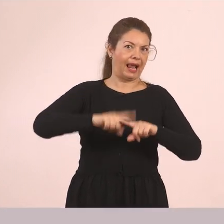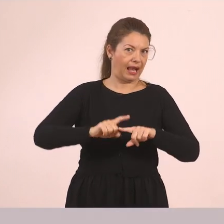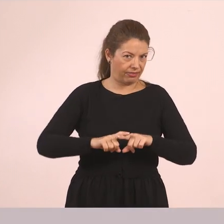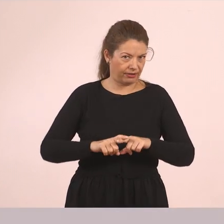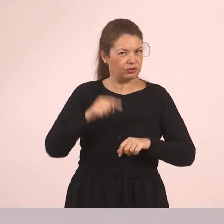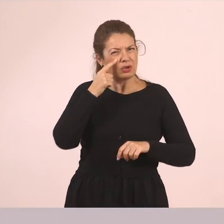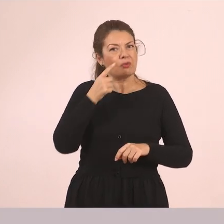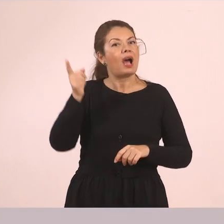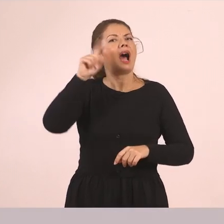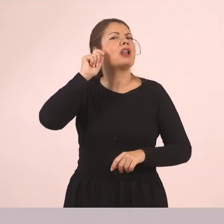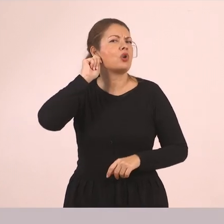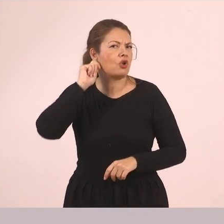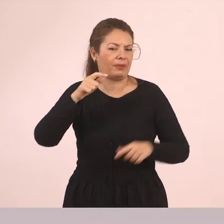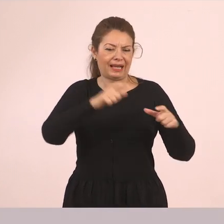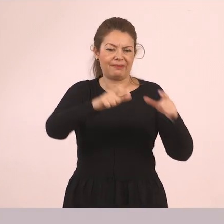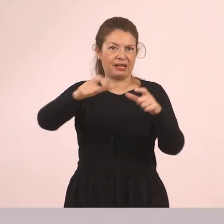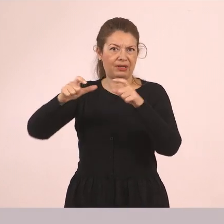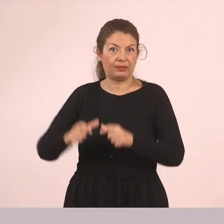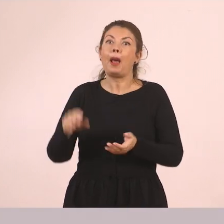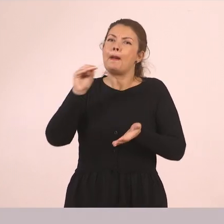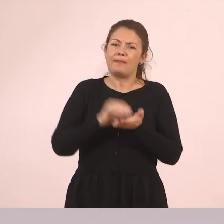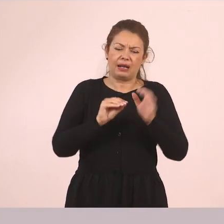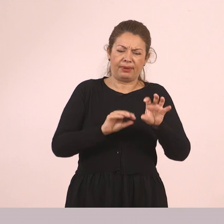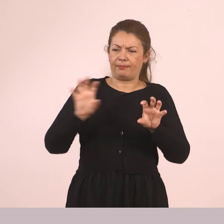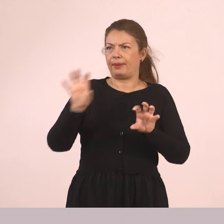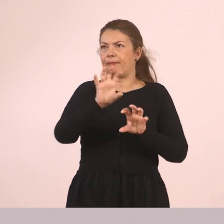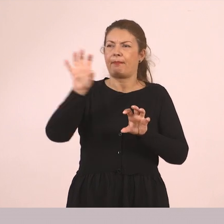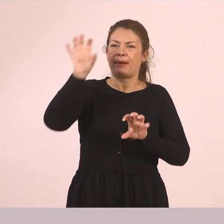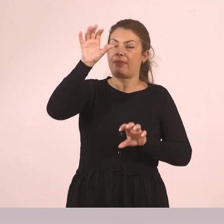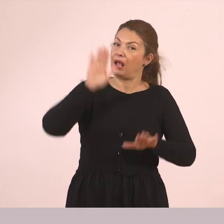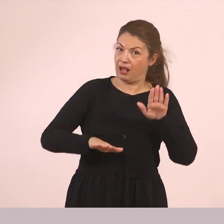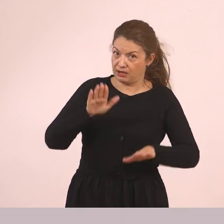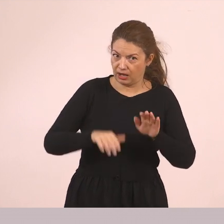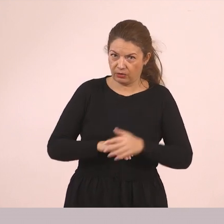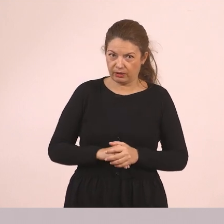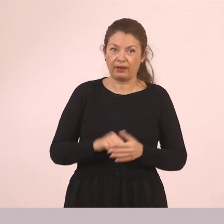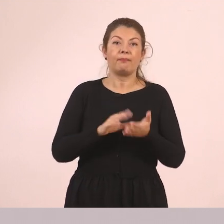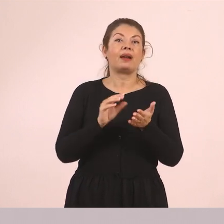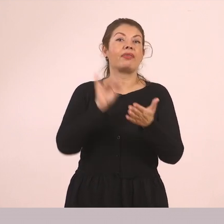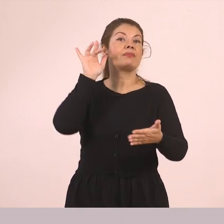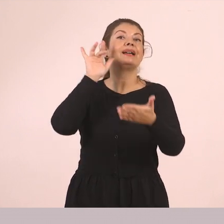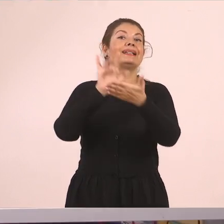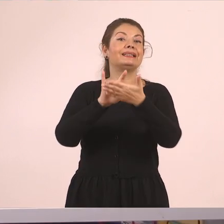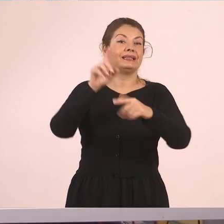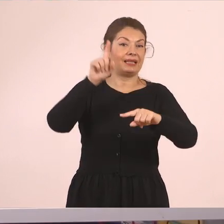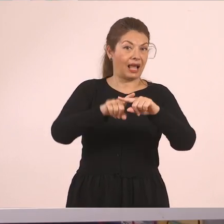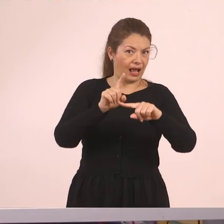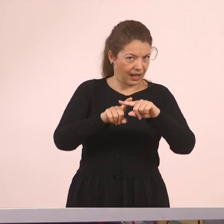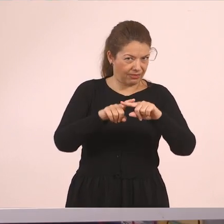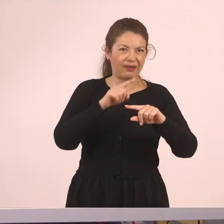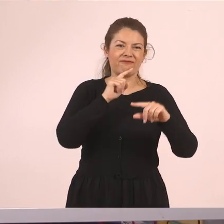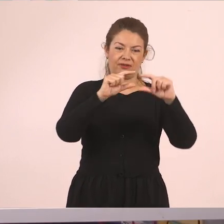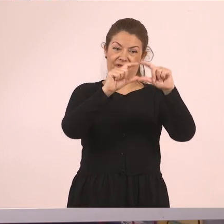Ελλάδας. Θα τις πάμε πάλι βάσει γεωγραφικού διαμερίσματος. Στη Στερεά Ελλάδα συναντήσαμε, είπαμε, την